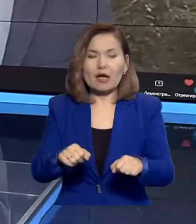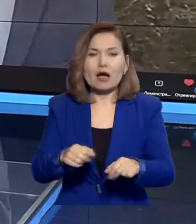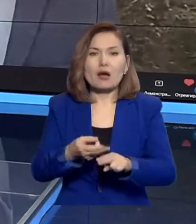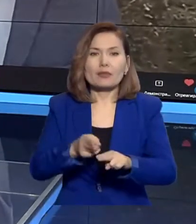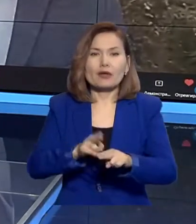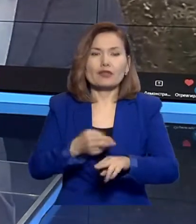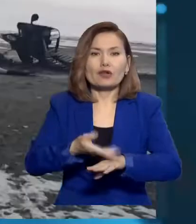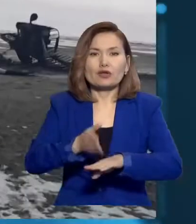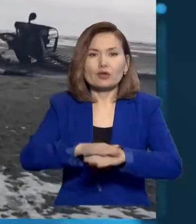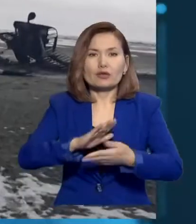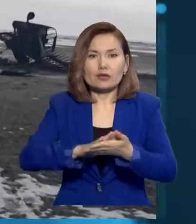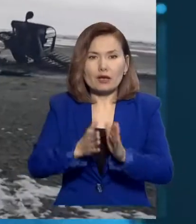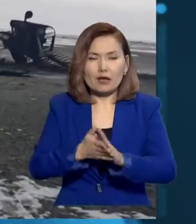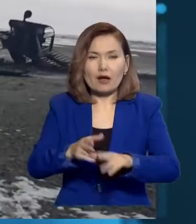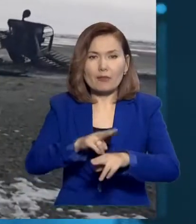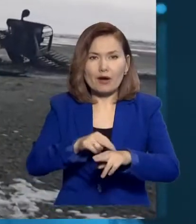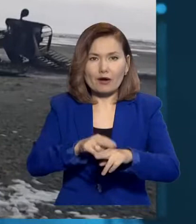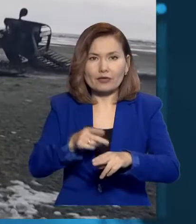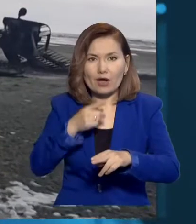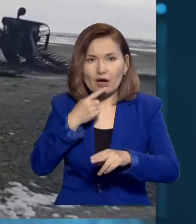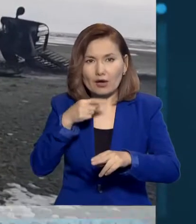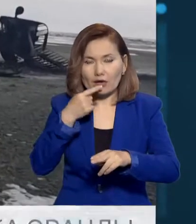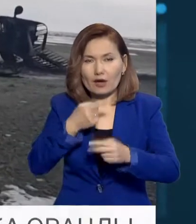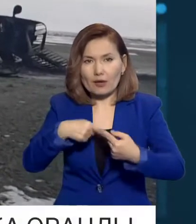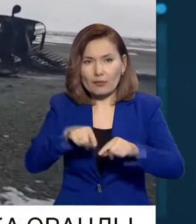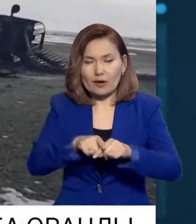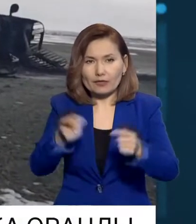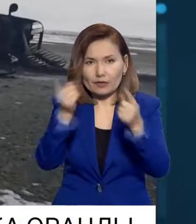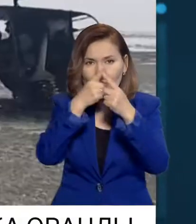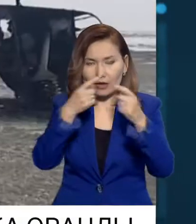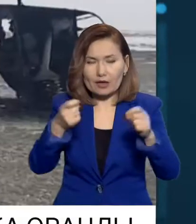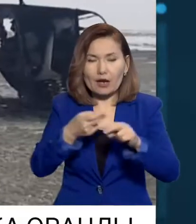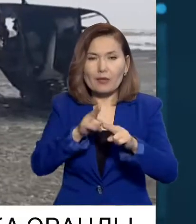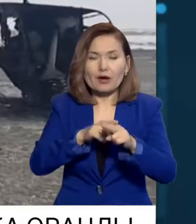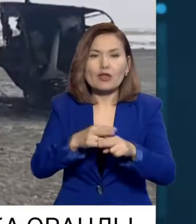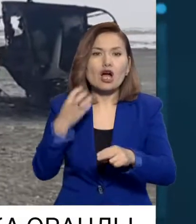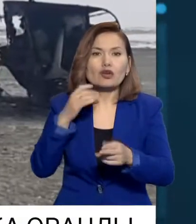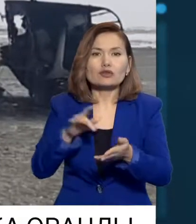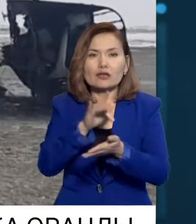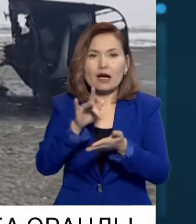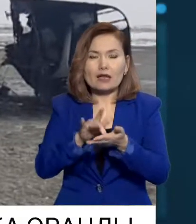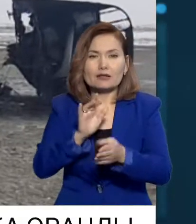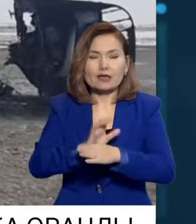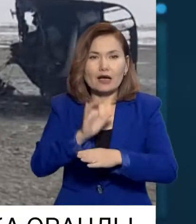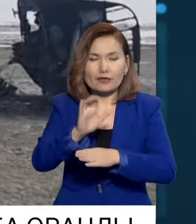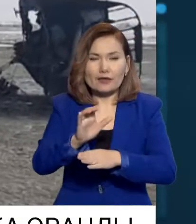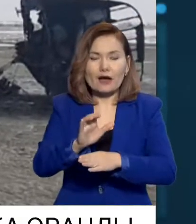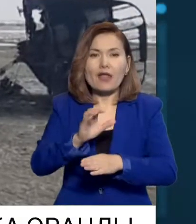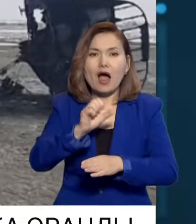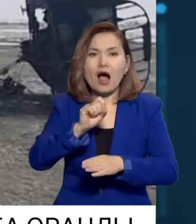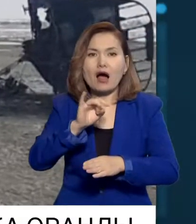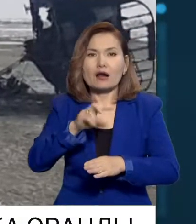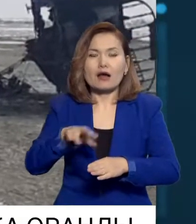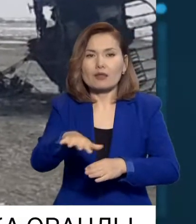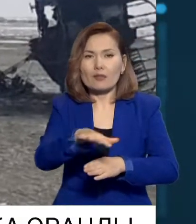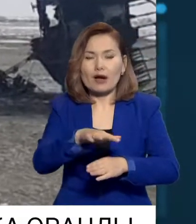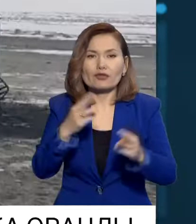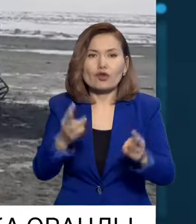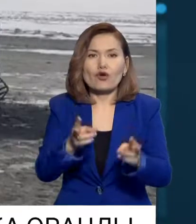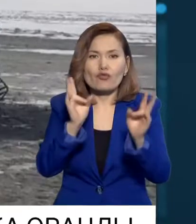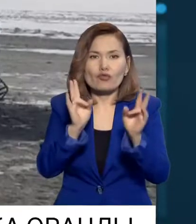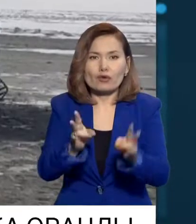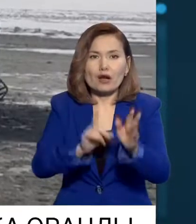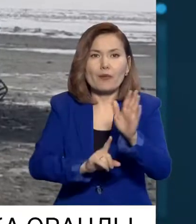жағдай департаментінің мәліметінше Қызылордадан Аралға бақталған ұшақтан алдымен өрт шыққан. Соның салдарынан ұшағын әуе